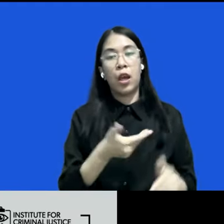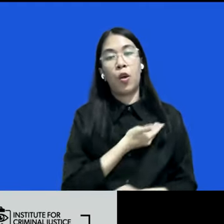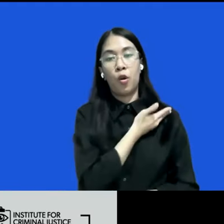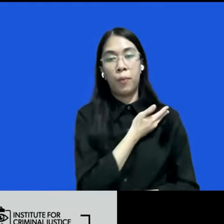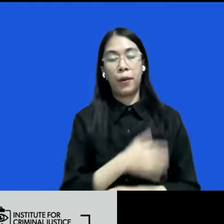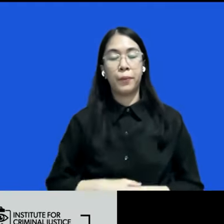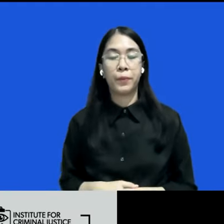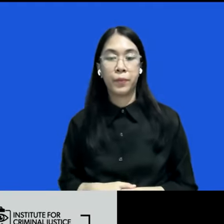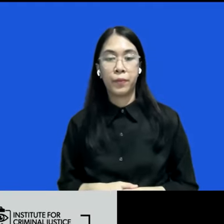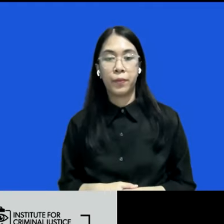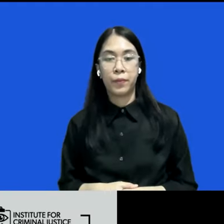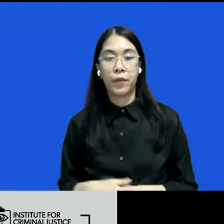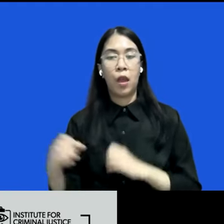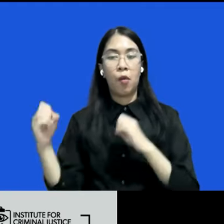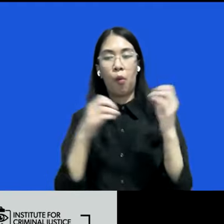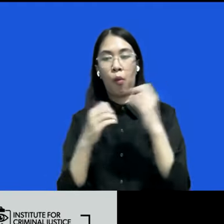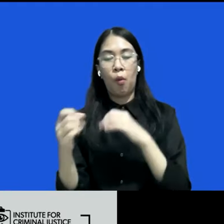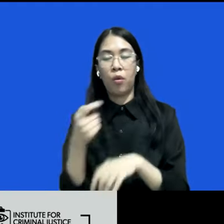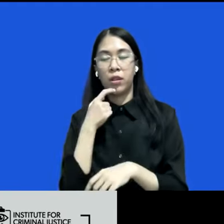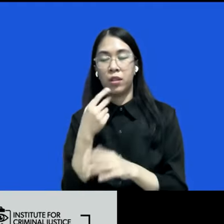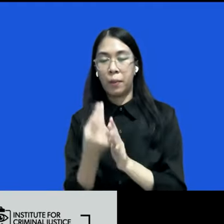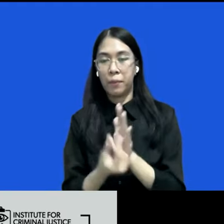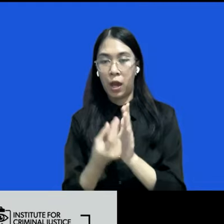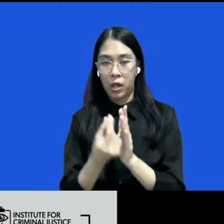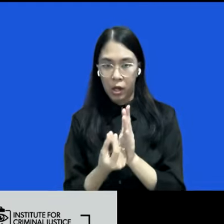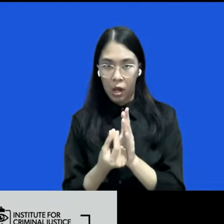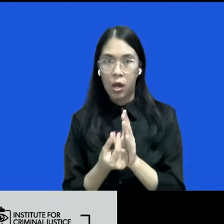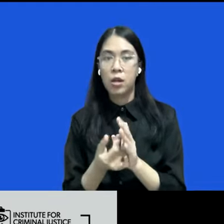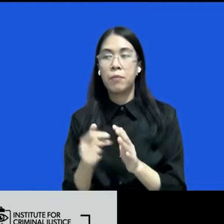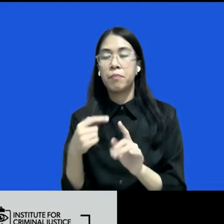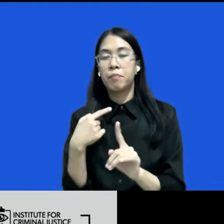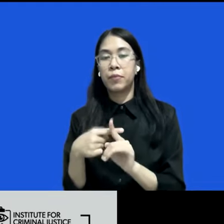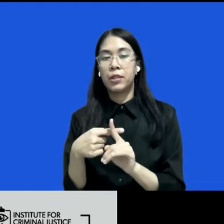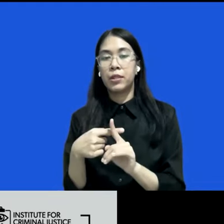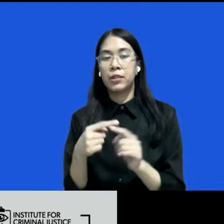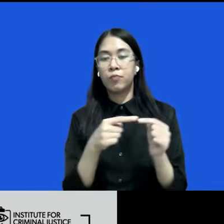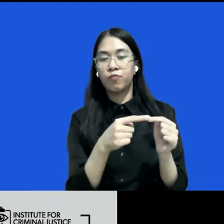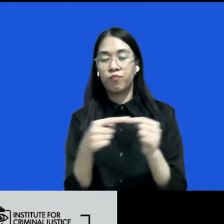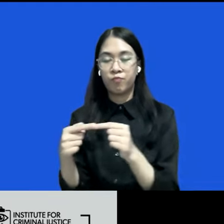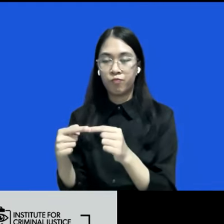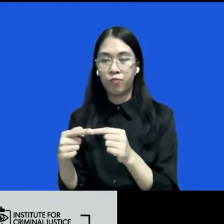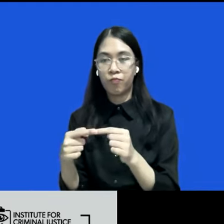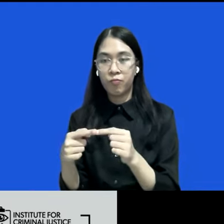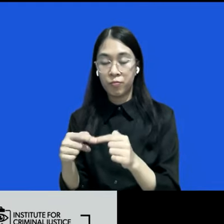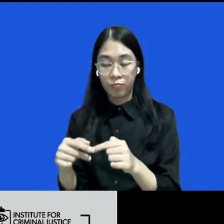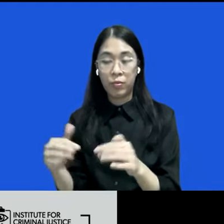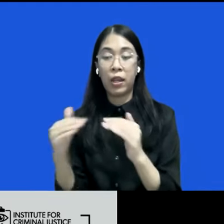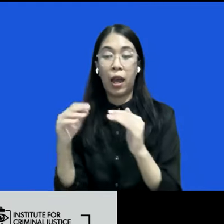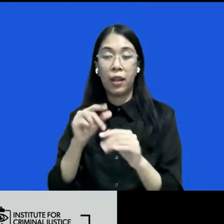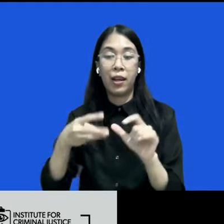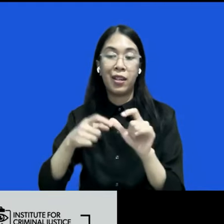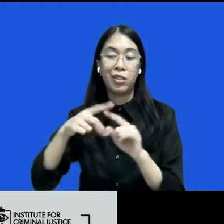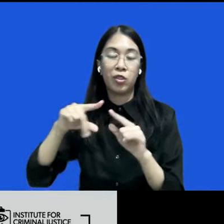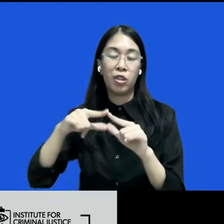hasil tuh perdebatan soal biaya dan juga ketika dihubungkan dengan restoratif justice ya memang idenya gak